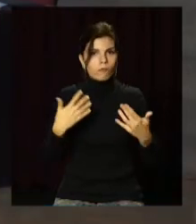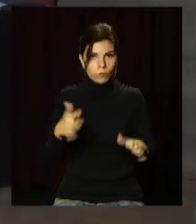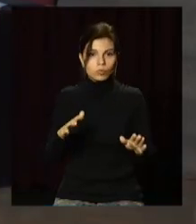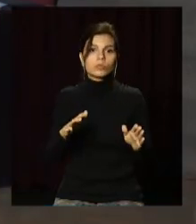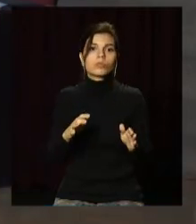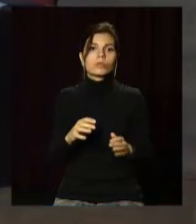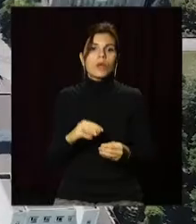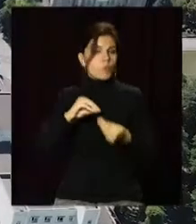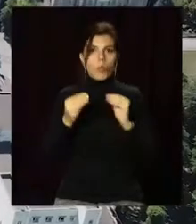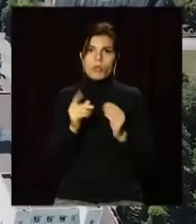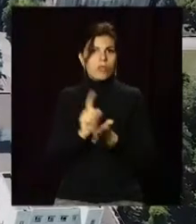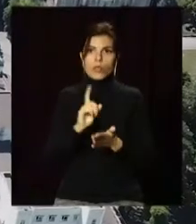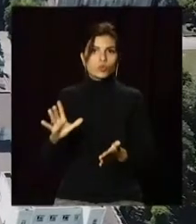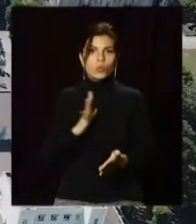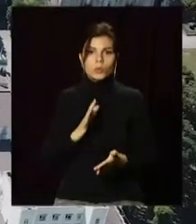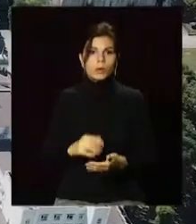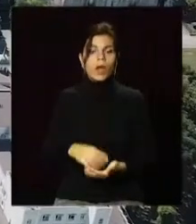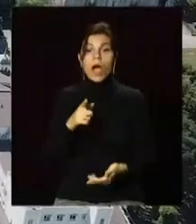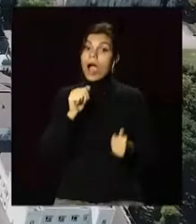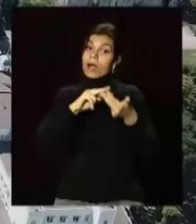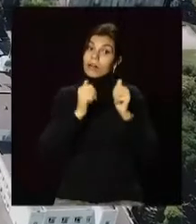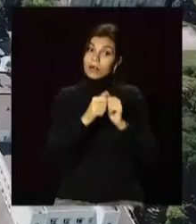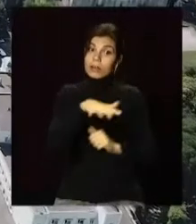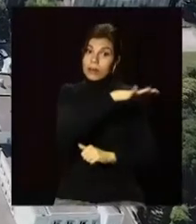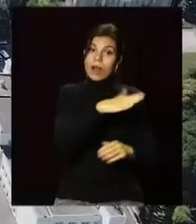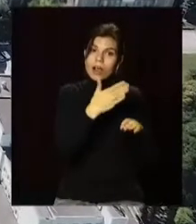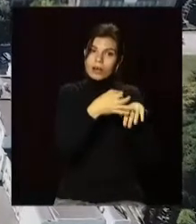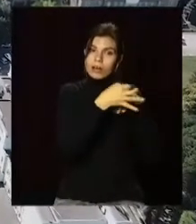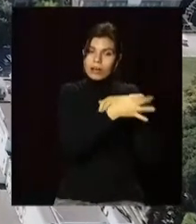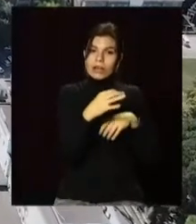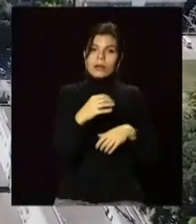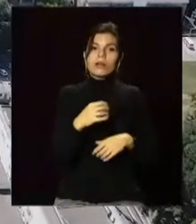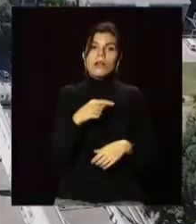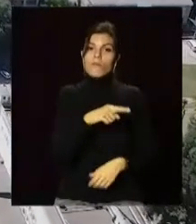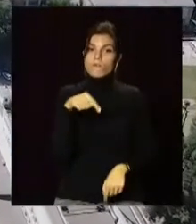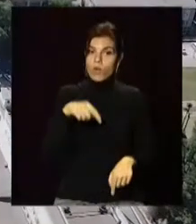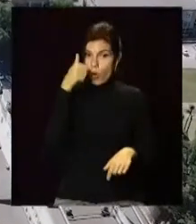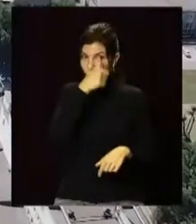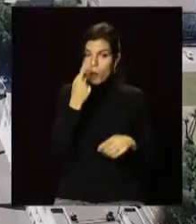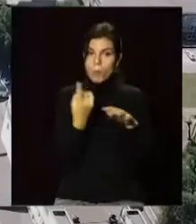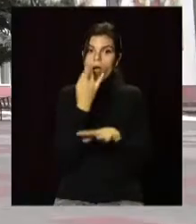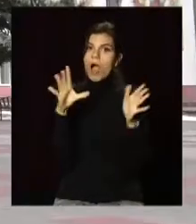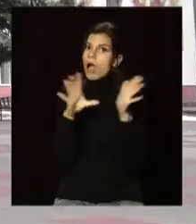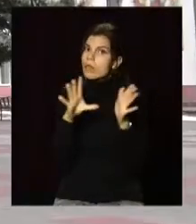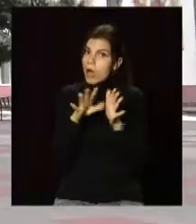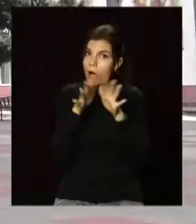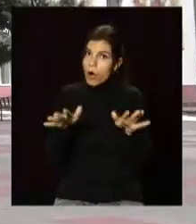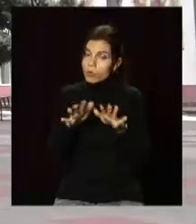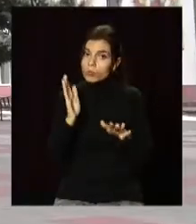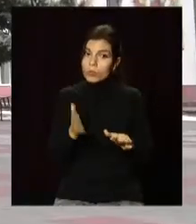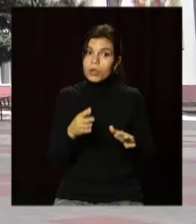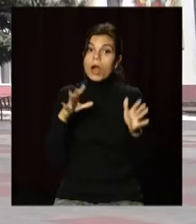цьому плані проблем не є. А ось два райони Кам'янського, соцмісто і БАМ цьогоріч вперше опалюватимуться електрикою. Працівники